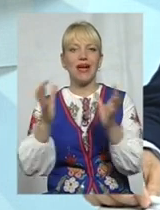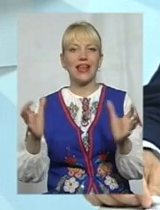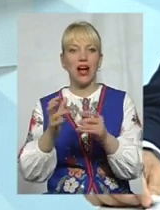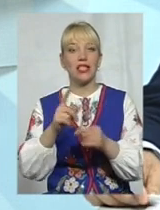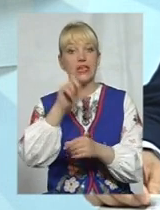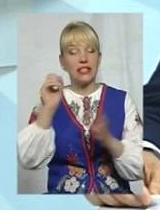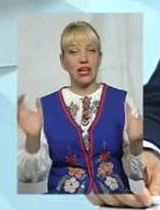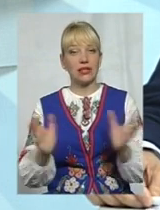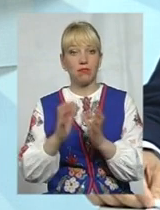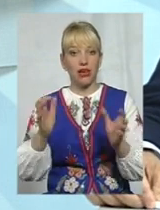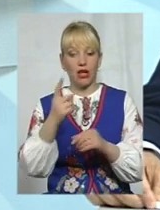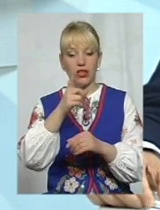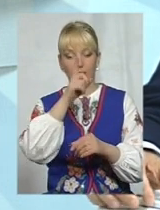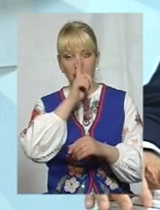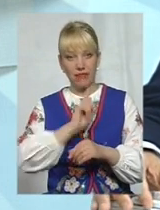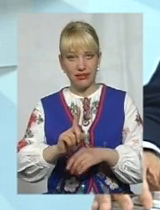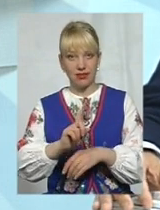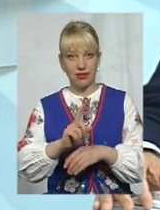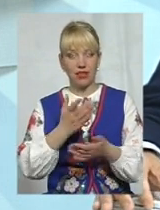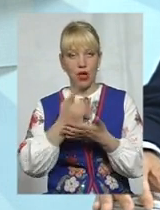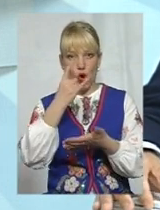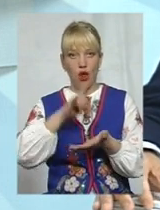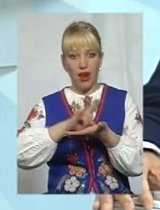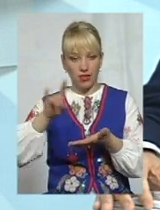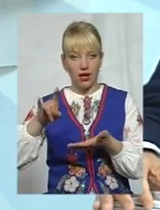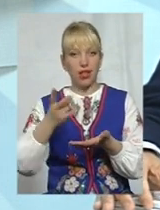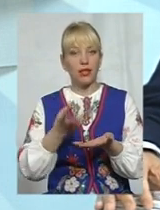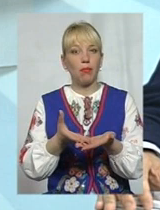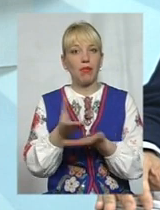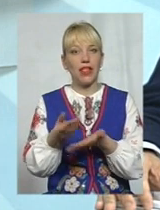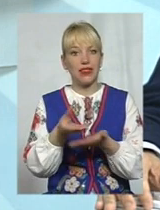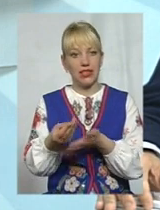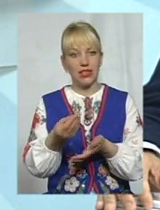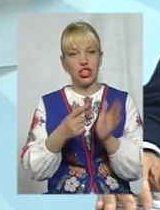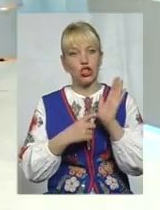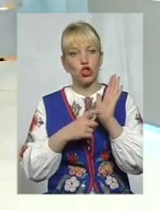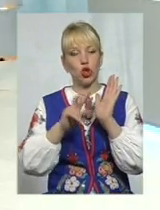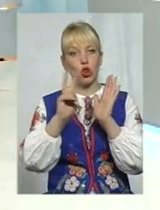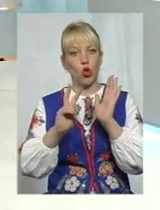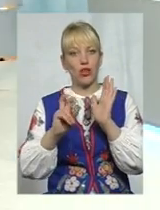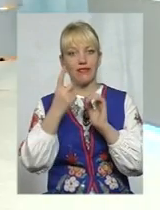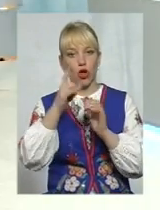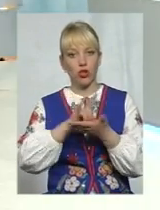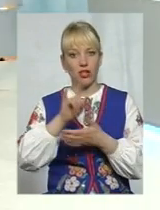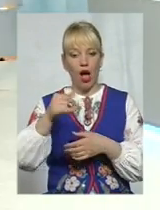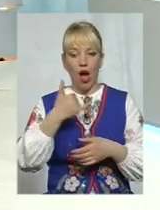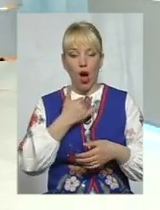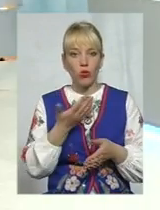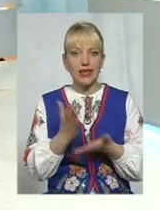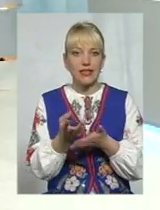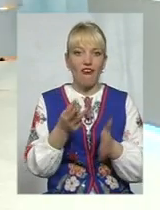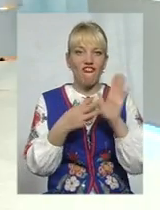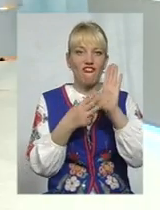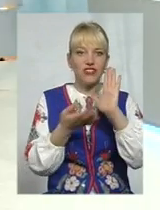за зберігання протягом одного місяця літака сплачується порядка 600 доларів за один літак, а в нас вісім літаків.